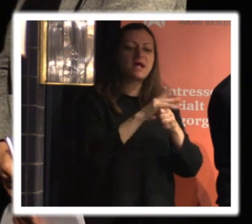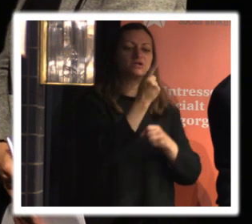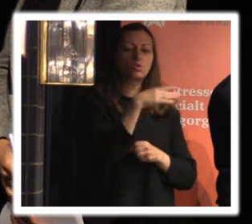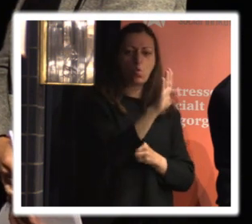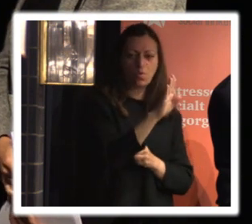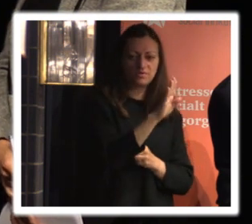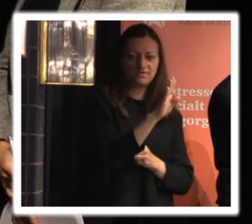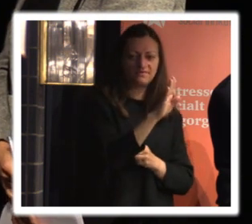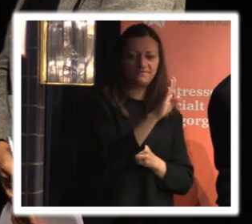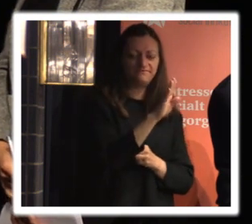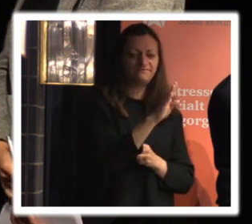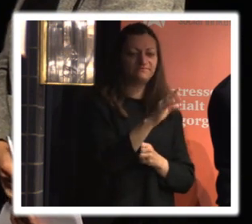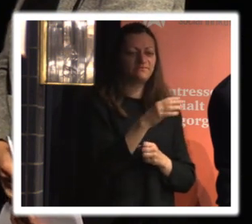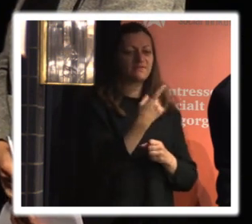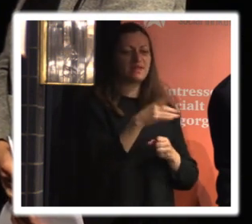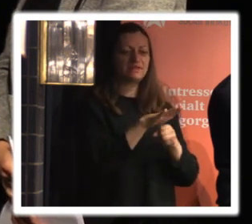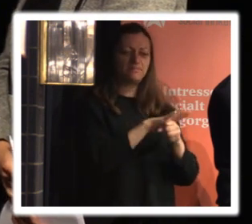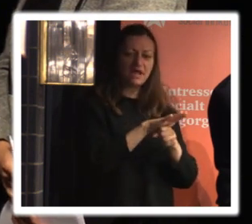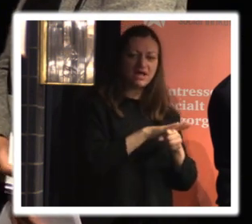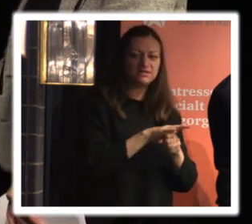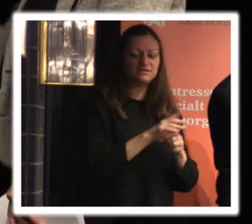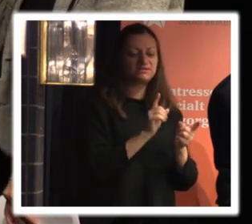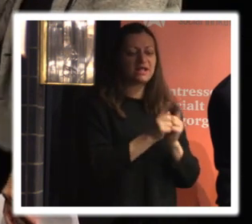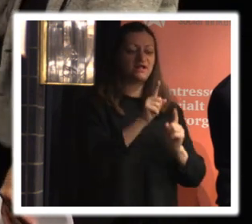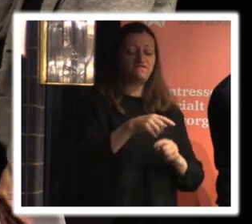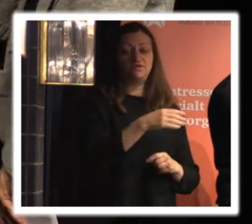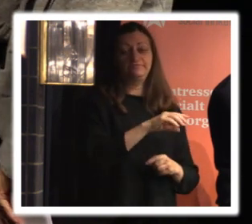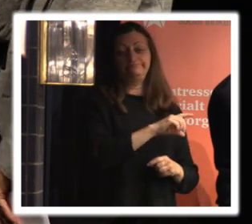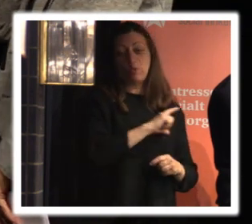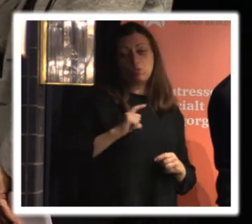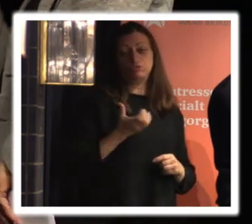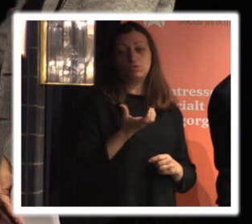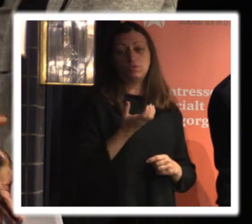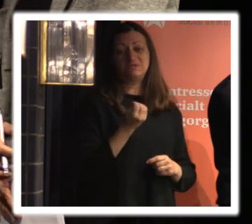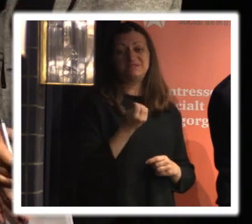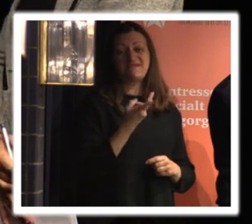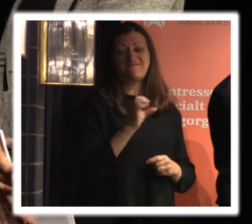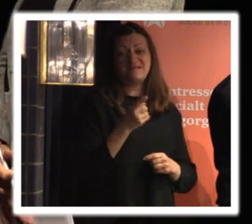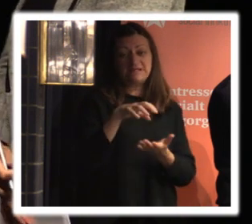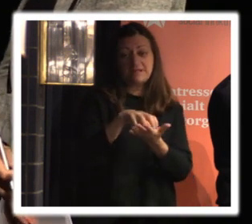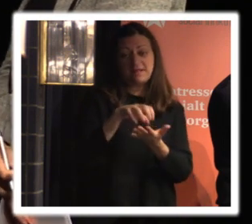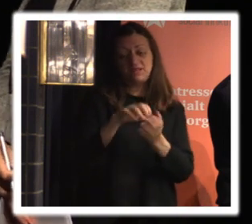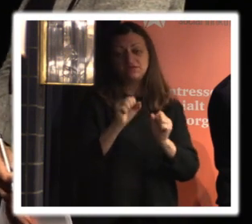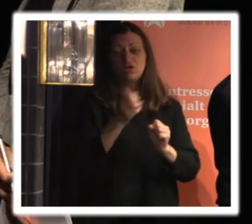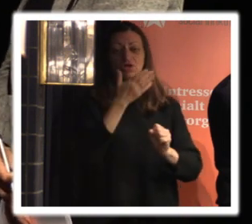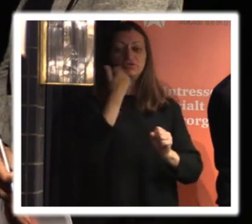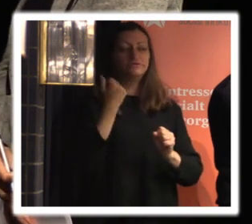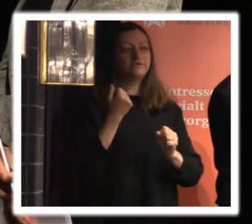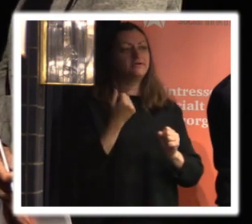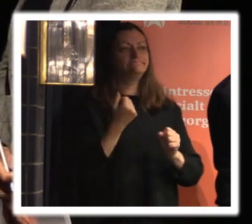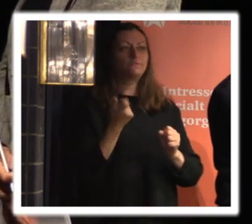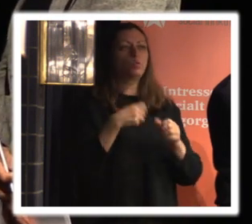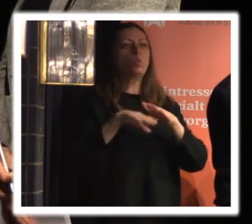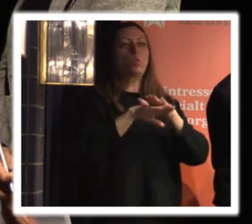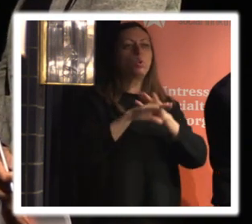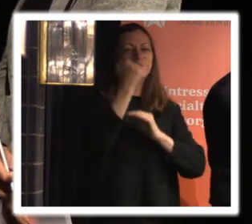där en bransch eller i vårt fall kan man säga civilsamhället skulle kunna ta fram en grundläggande idé